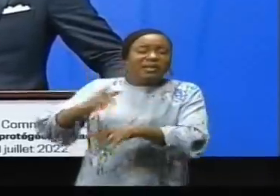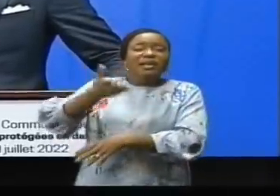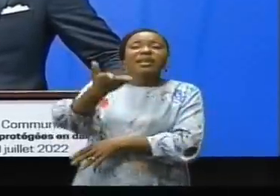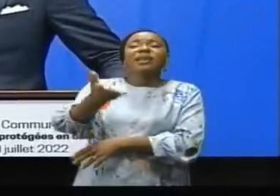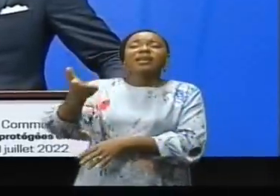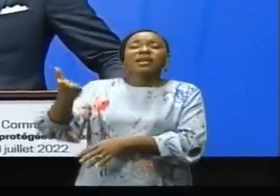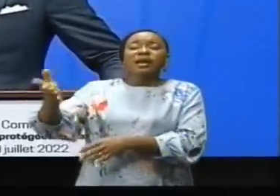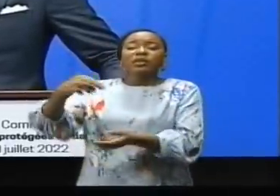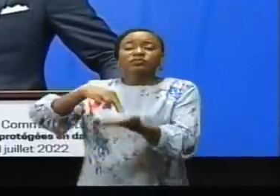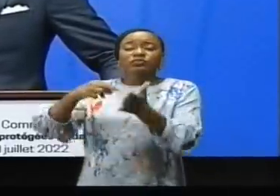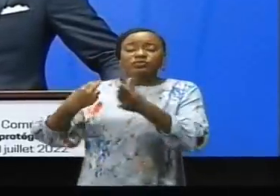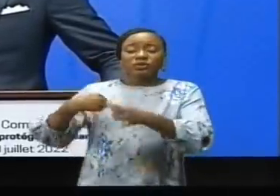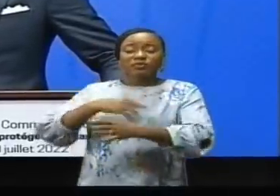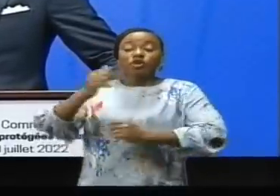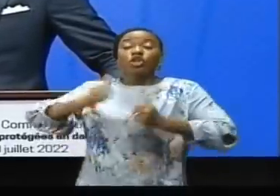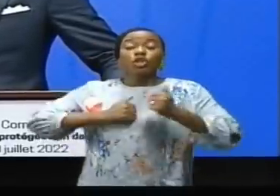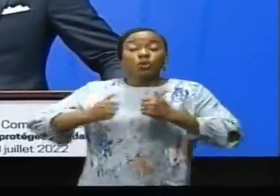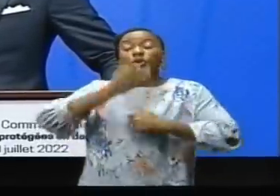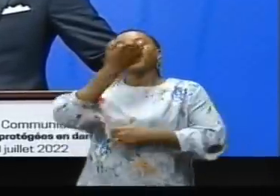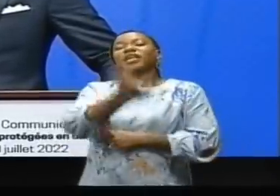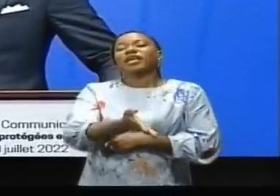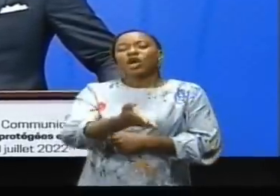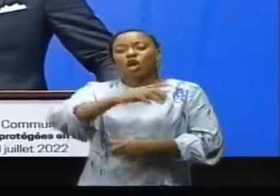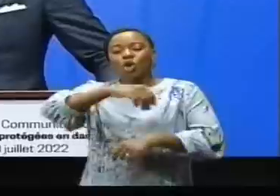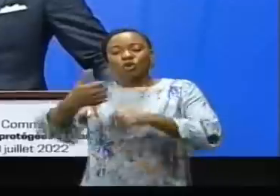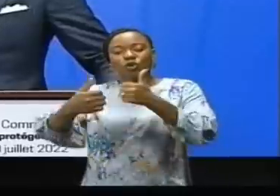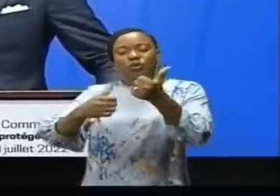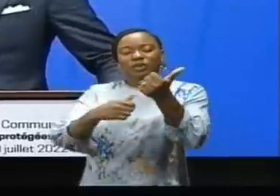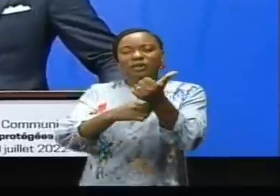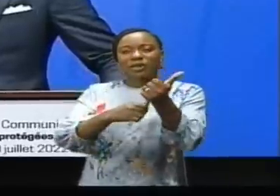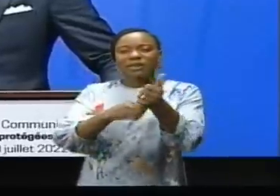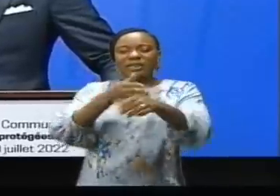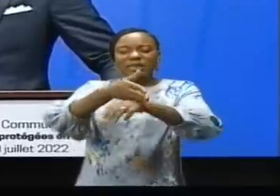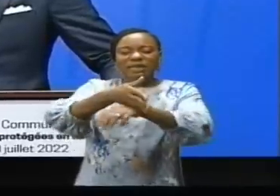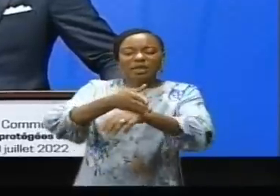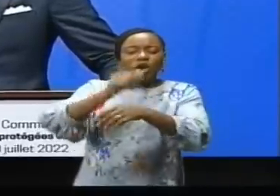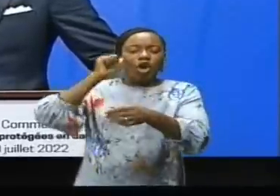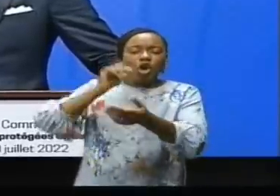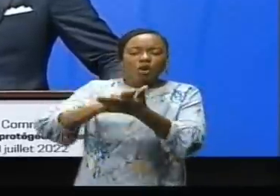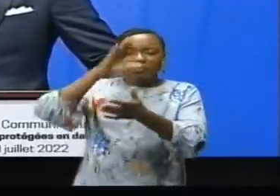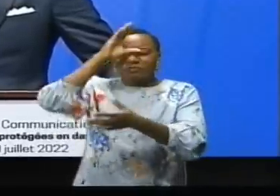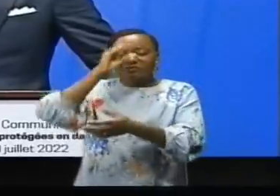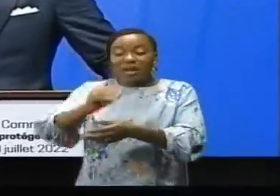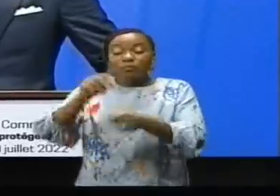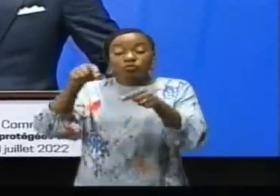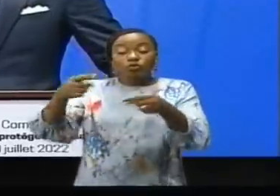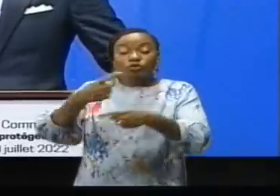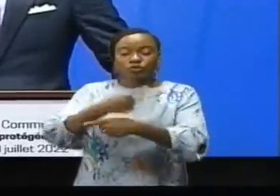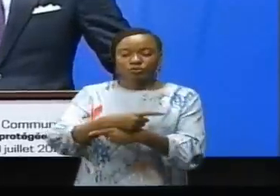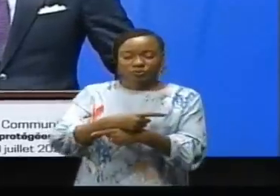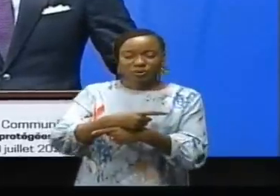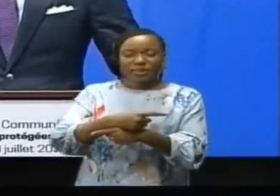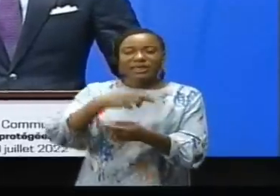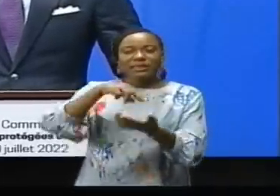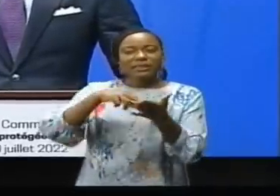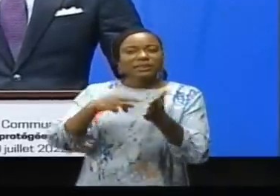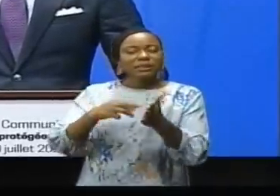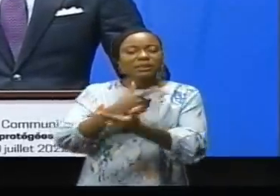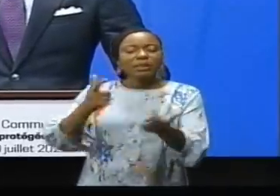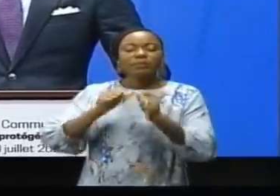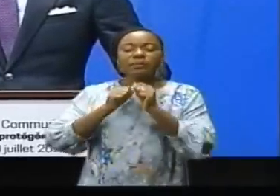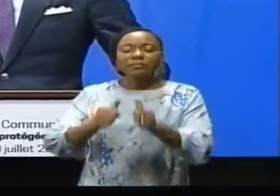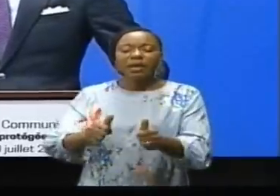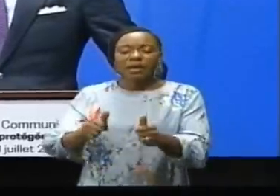avons des gorilles, d'autres espèces, mais nous avons aussi des hommes et des femmes qui sont aujourd'hui privées de liberté, de